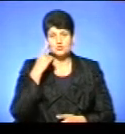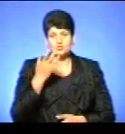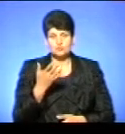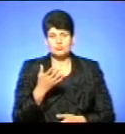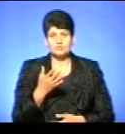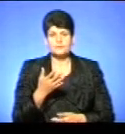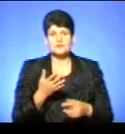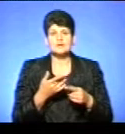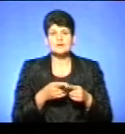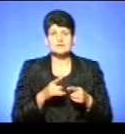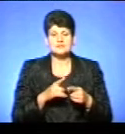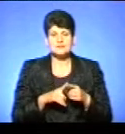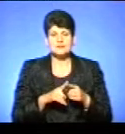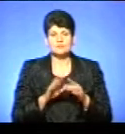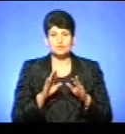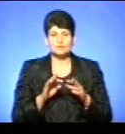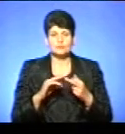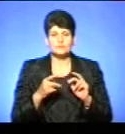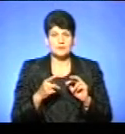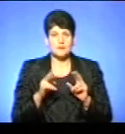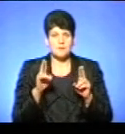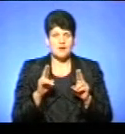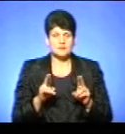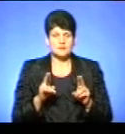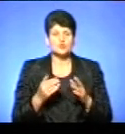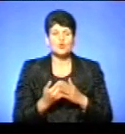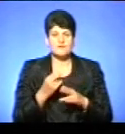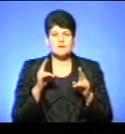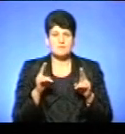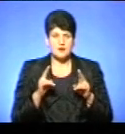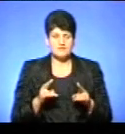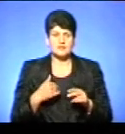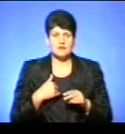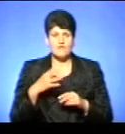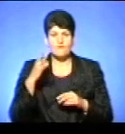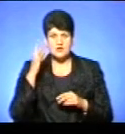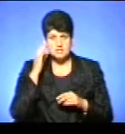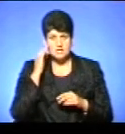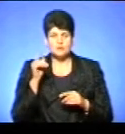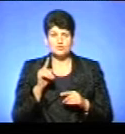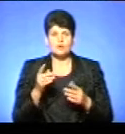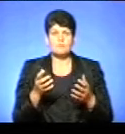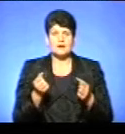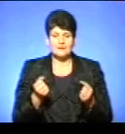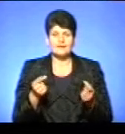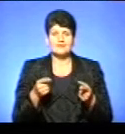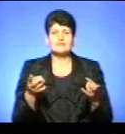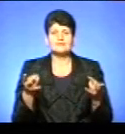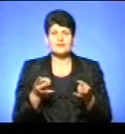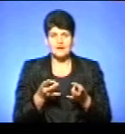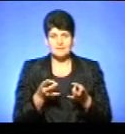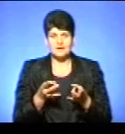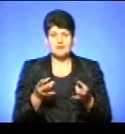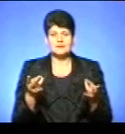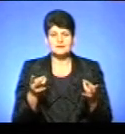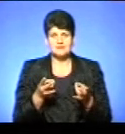будуть прийняті ці нові правила? Нові правила, я вважаю, що прийняти їх треба, але треба